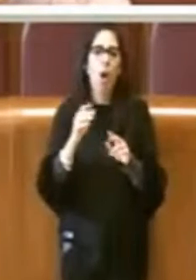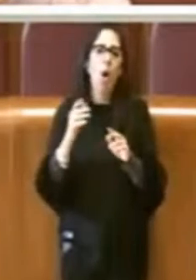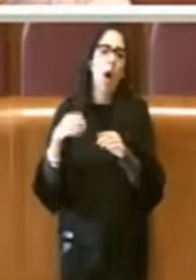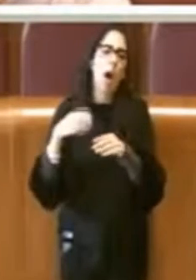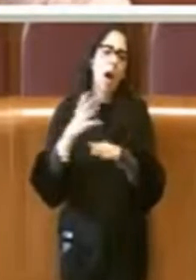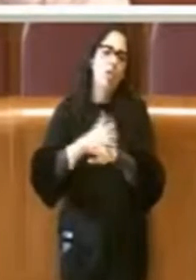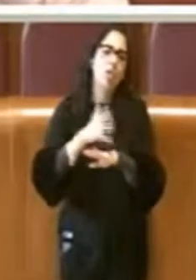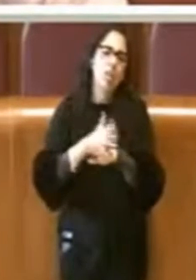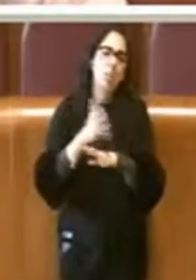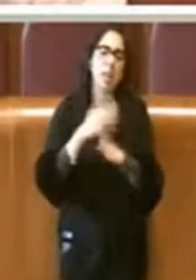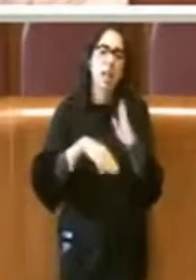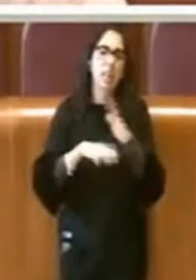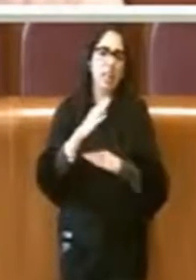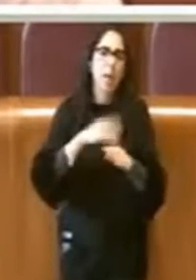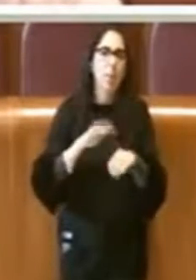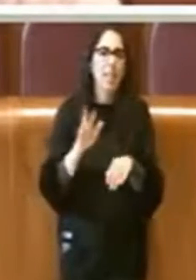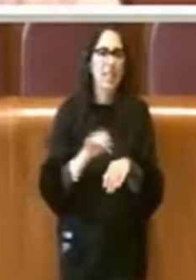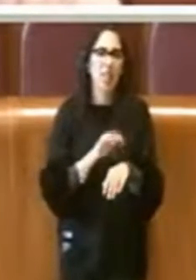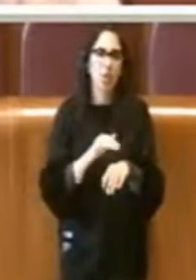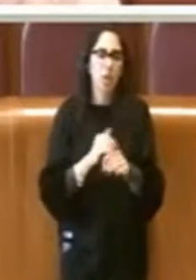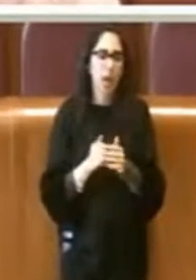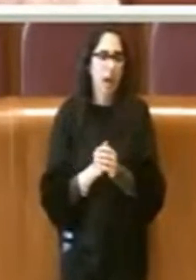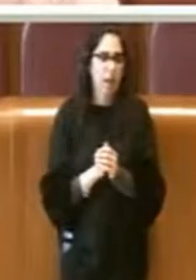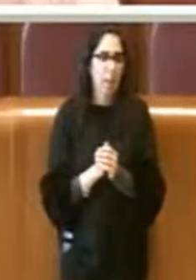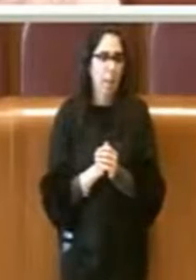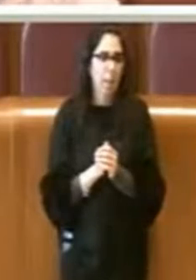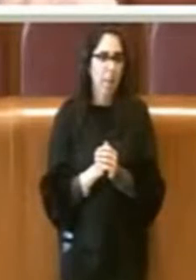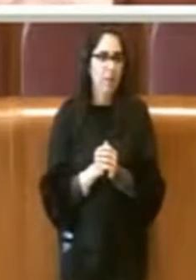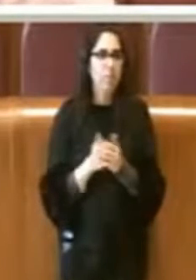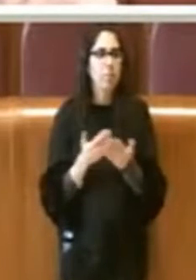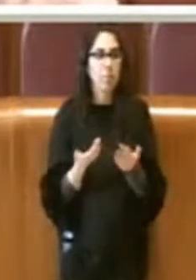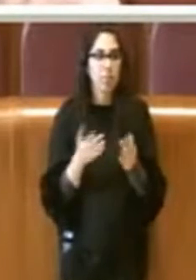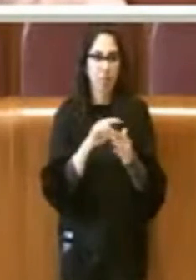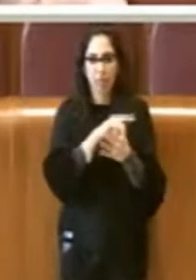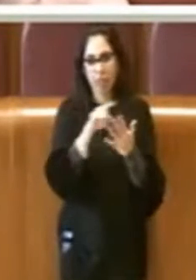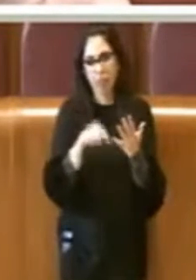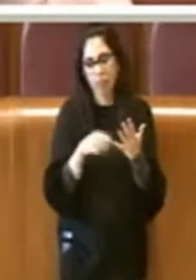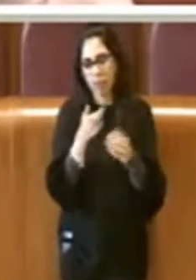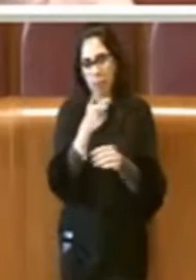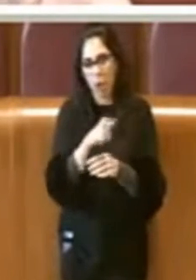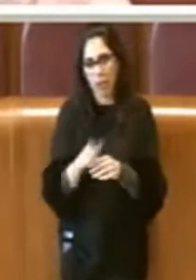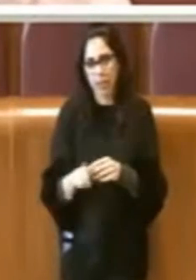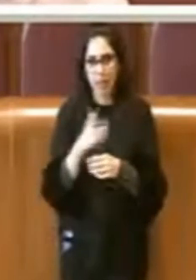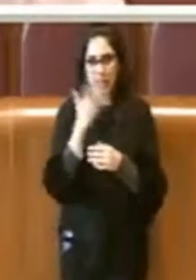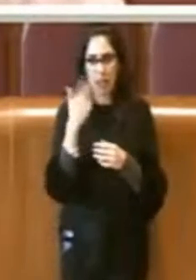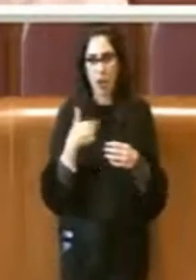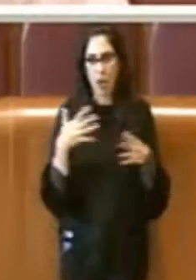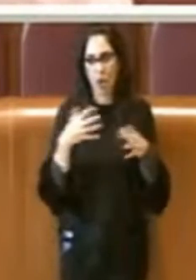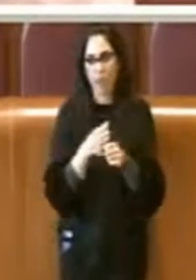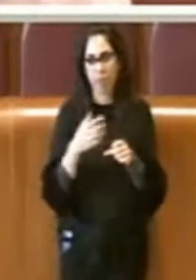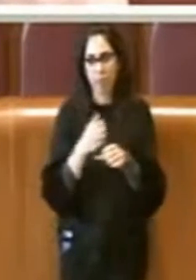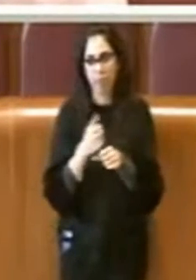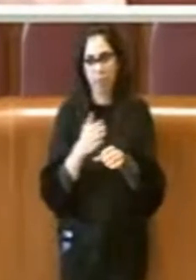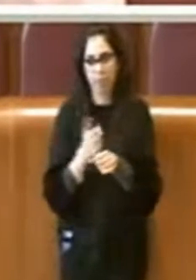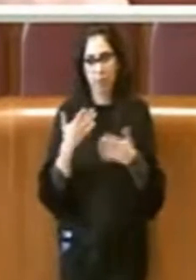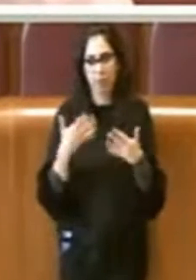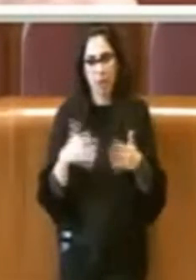Quindi per questa serie di motivi che ho ovviamente sintetizzato, visto che poi sono stati ampiamente